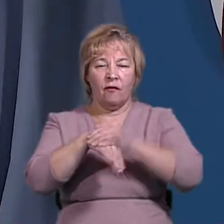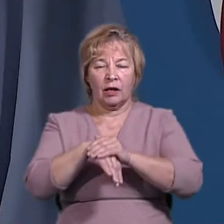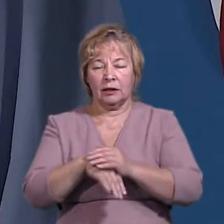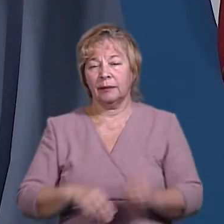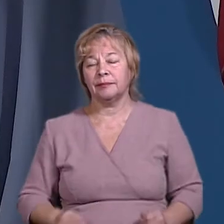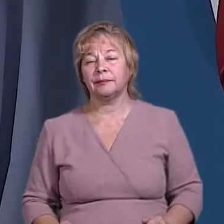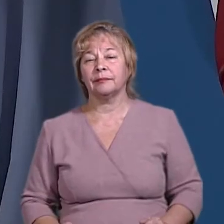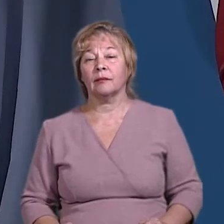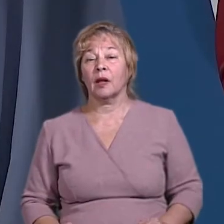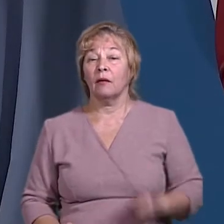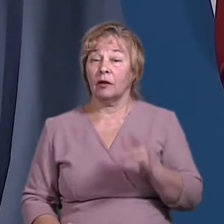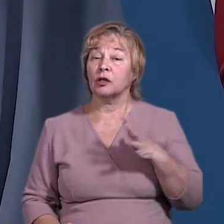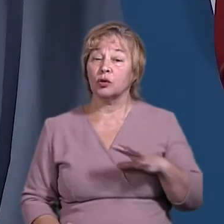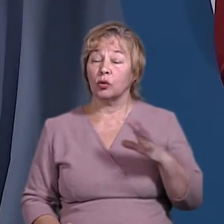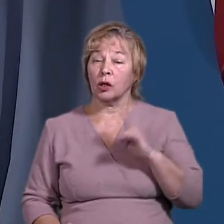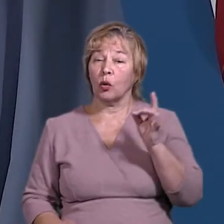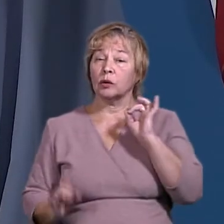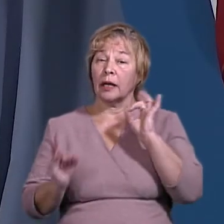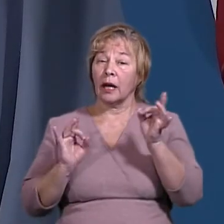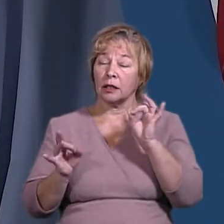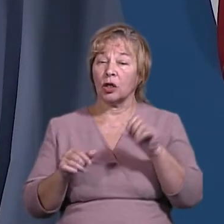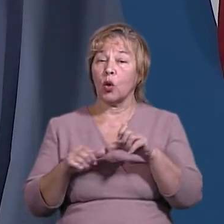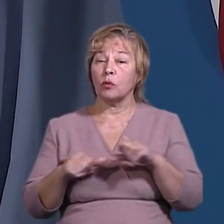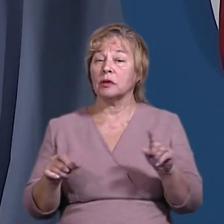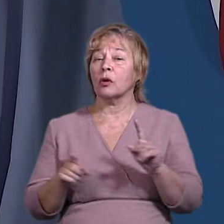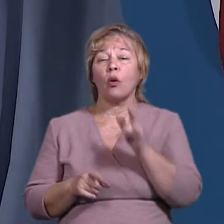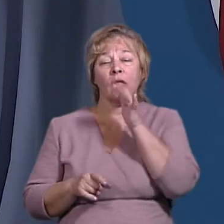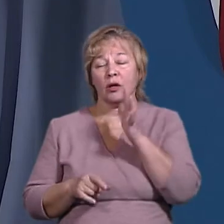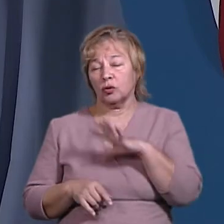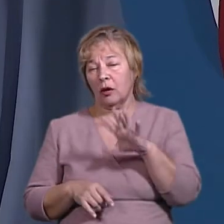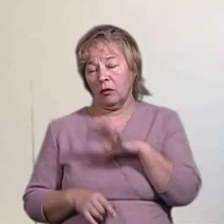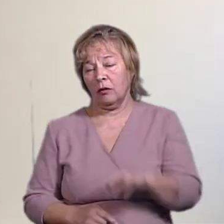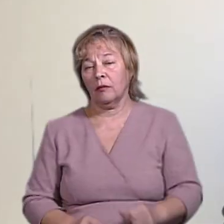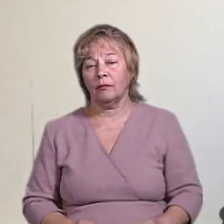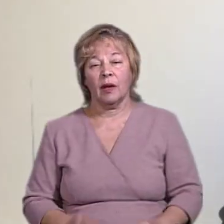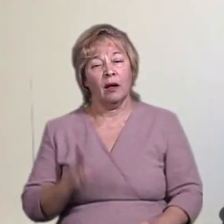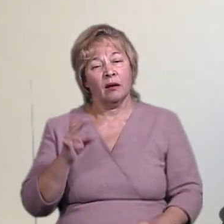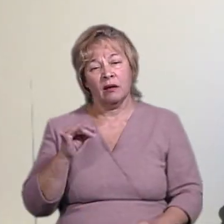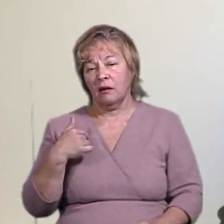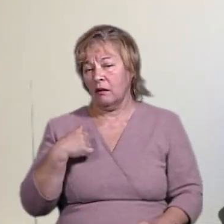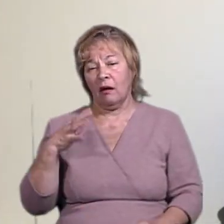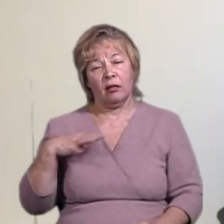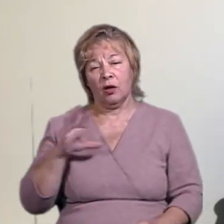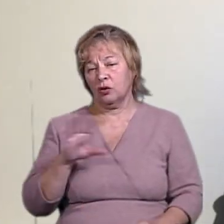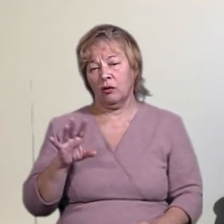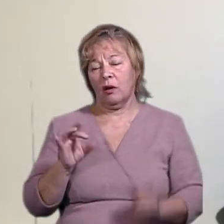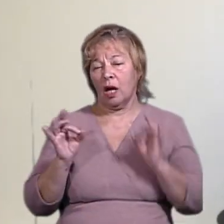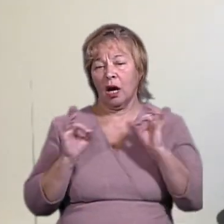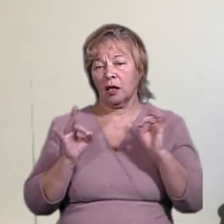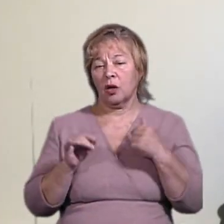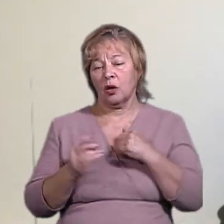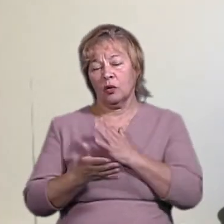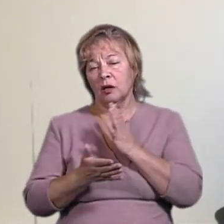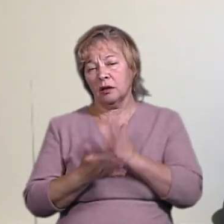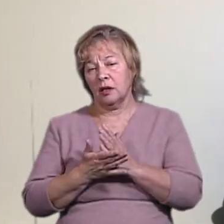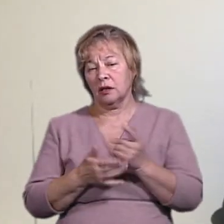чекаєте якоїсь реакції від центральної виборчої комісії? І коли, якщо чекаєте? Ні, я не чекаю жодної реакції. вона в нас є,